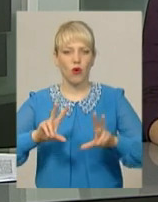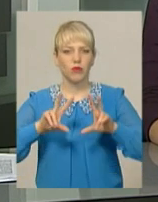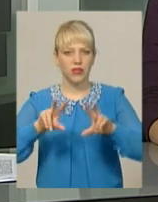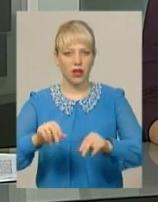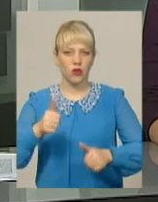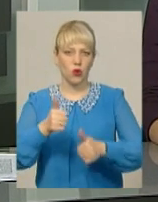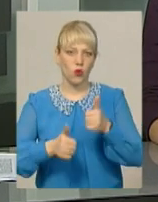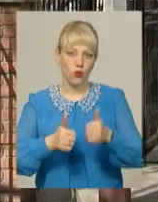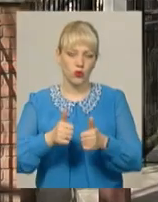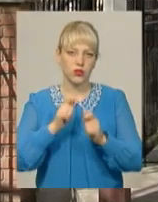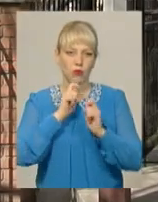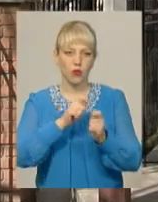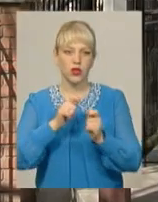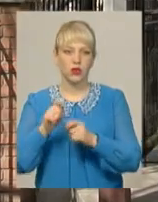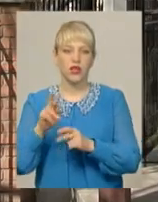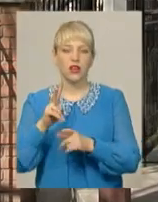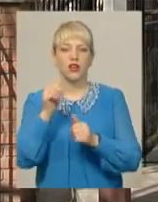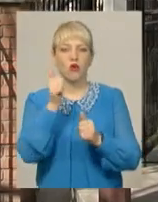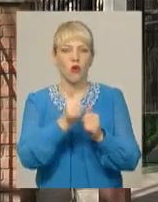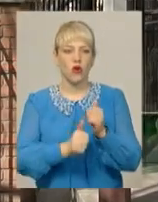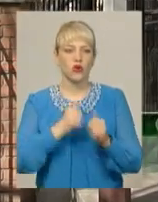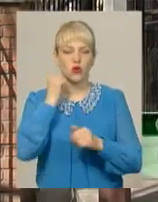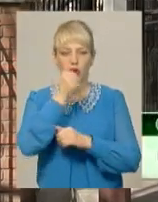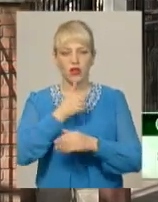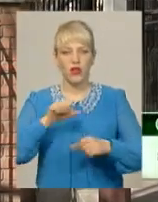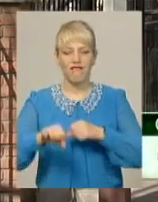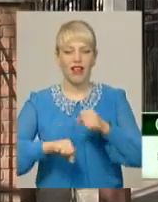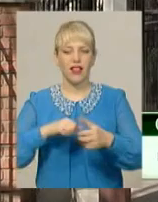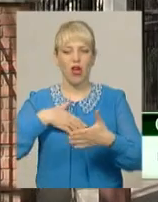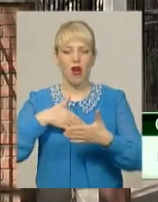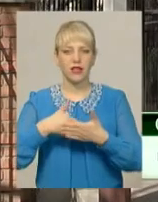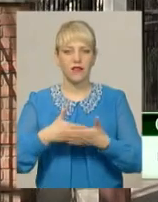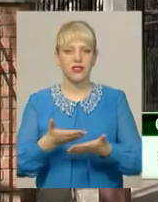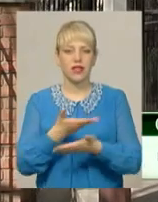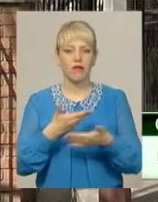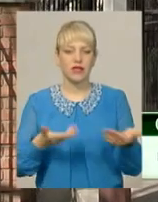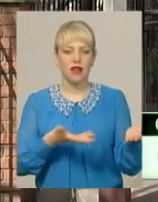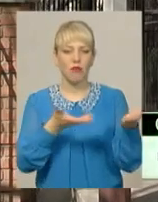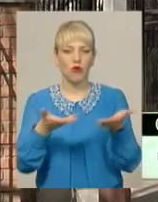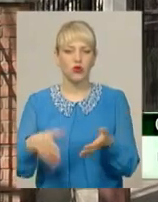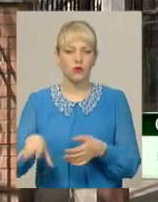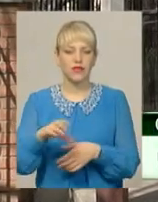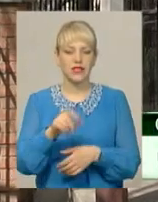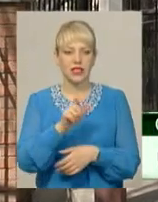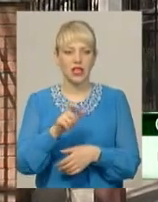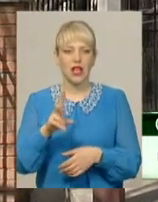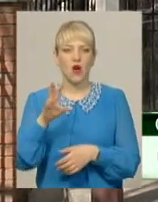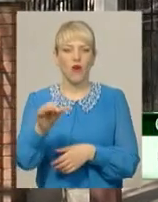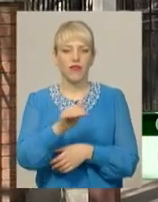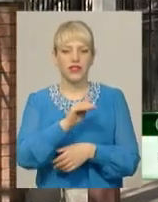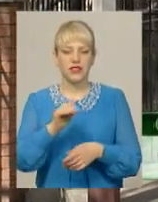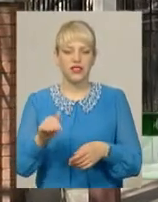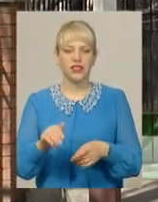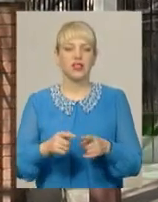подарунки. Як і кожного року, велоактивісти, ми запрошуємо всіх жителів міста на офіційне урочисте